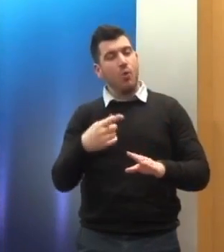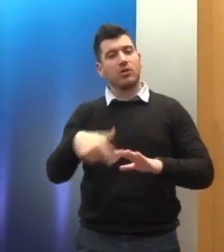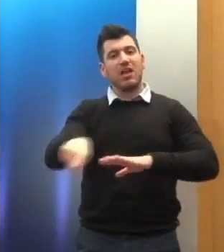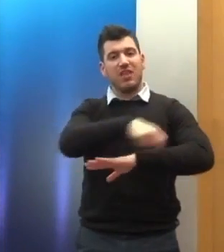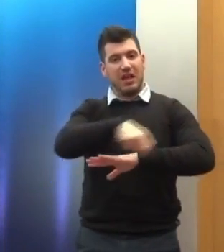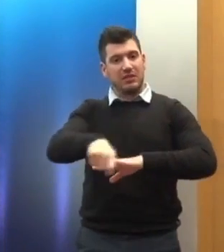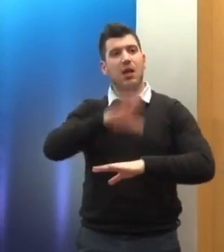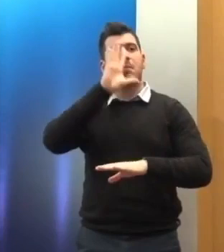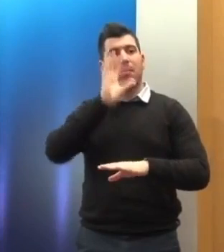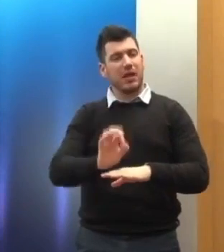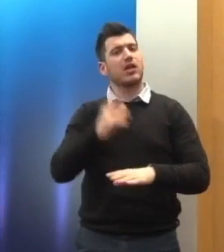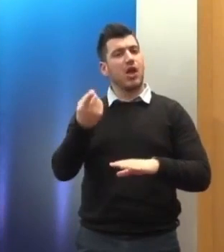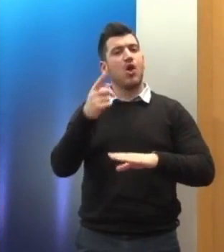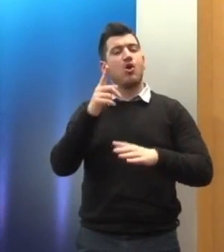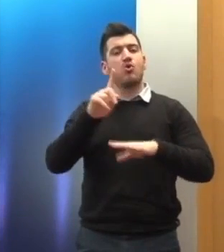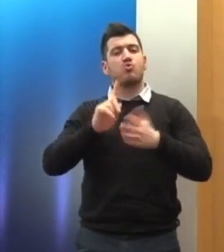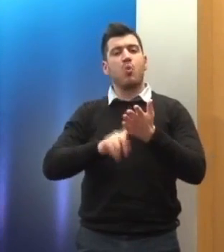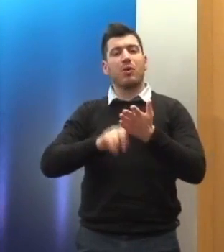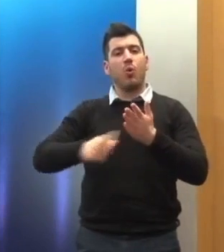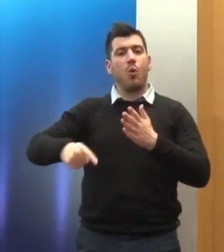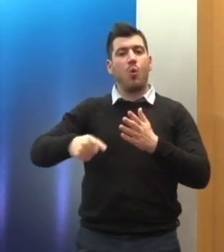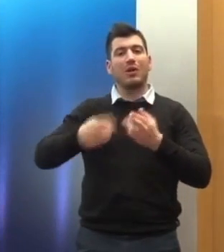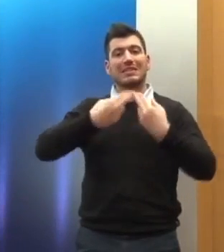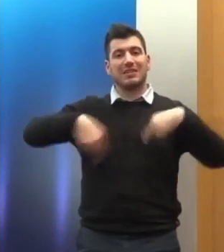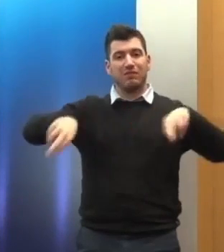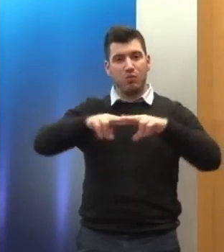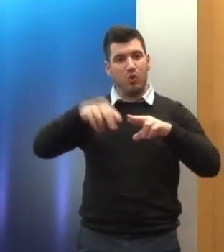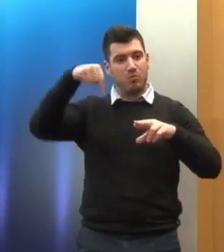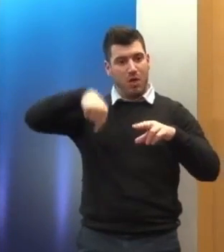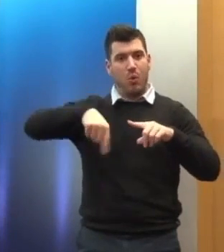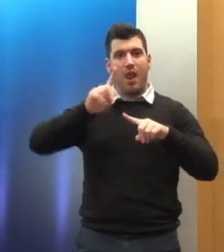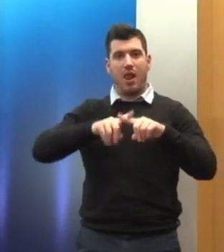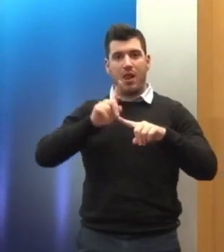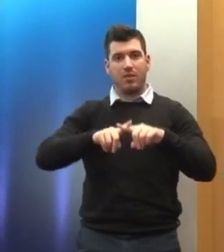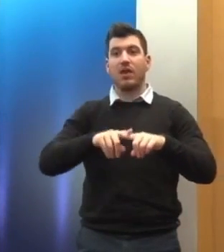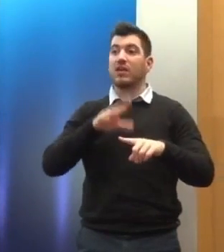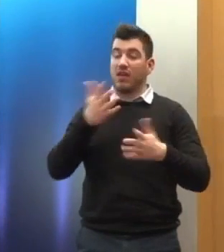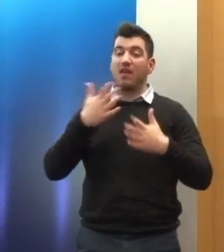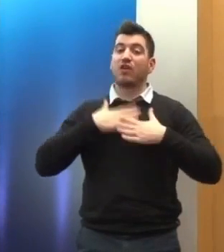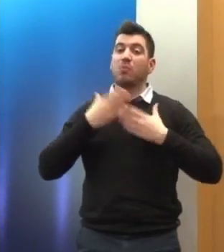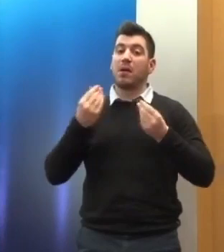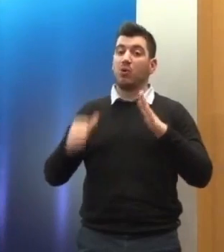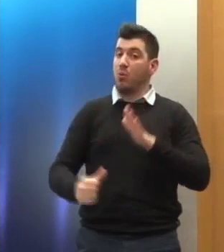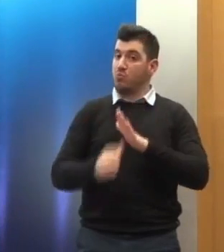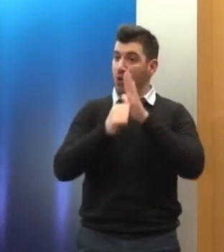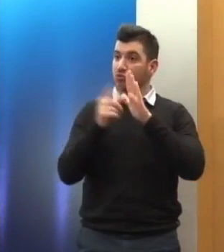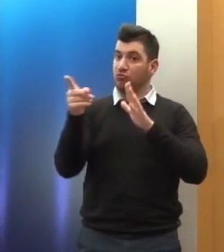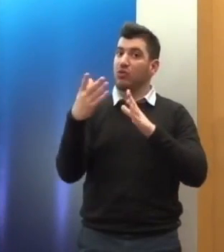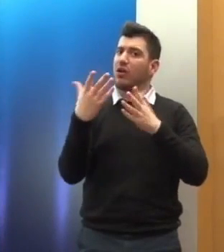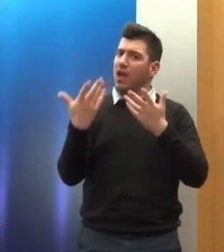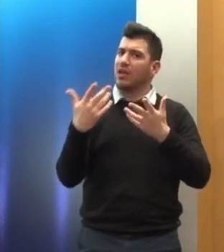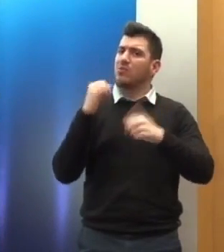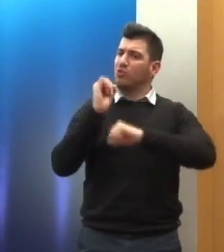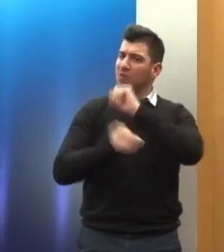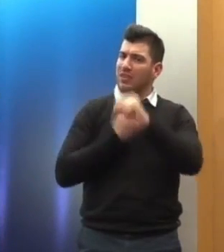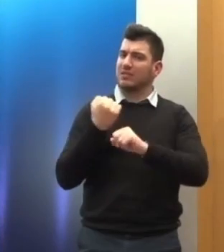ότι και το Νομικό Συμβούλιο του Κράτους και ευχαριστώ τον Πρόεδρό το που είναι σήμερα παρόν μαζί μας έχει προχωρήσει σε φιλικούς διακανονισμούς σε τέτοιου